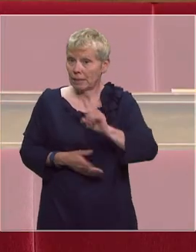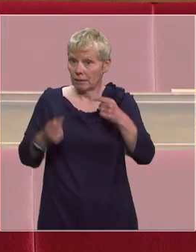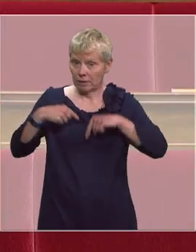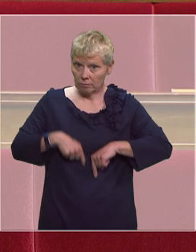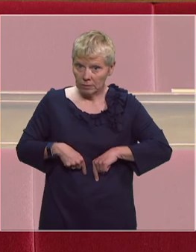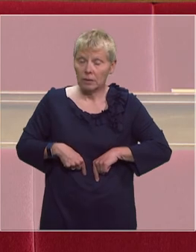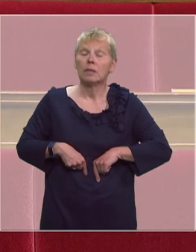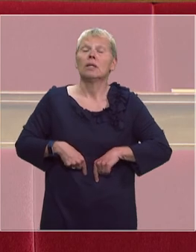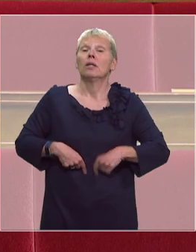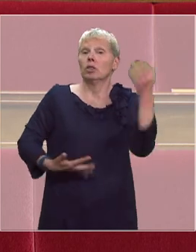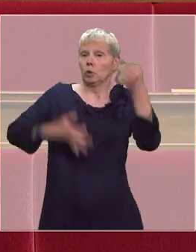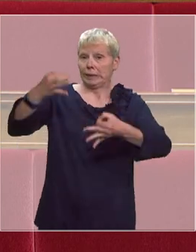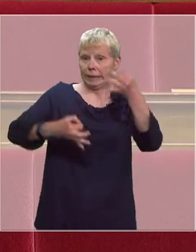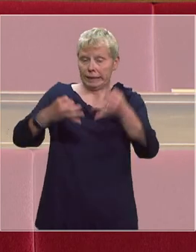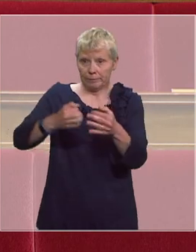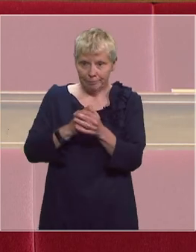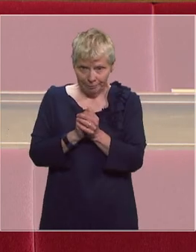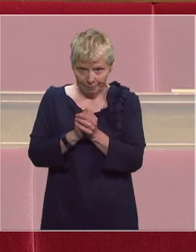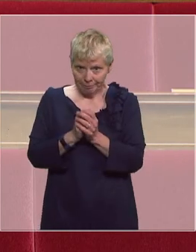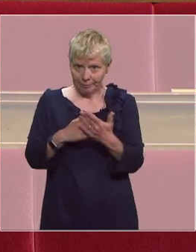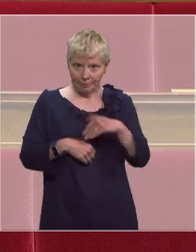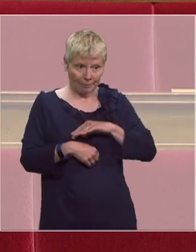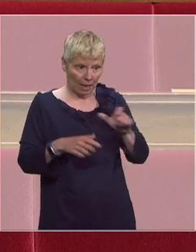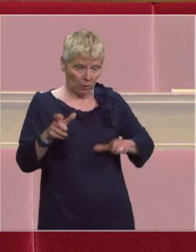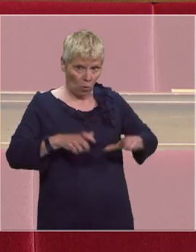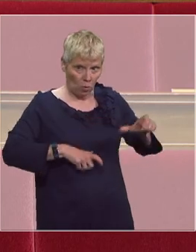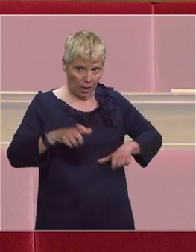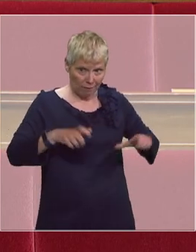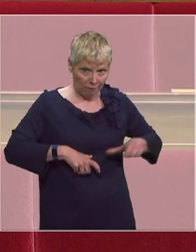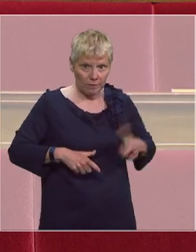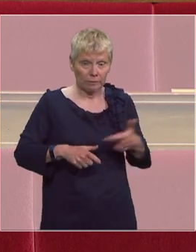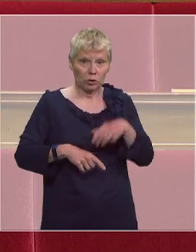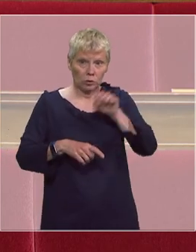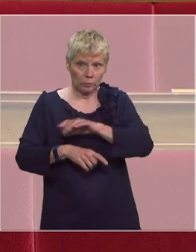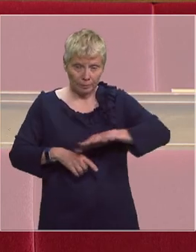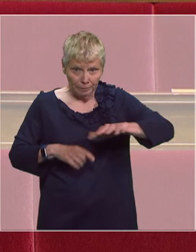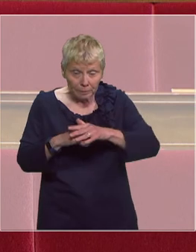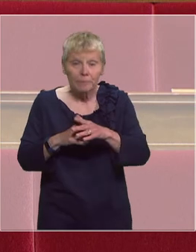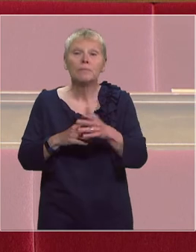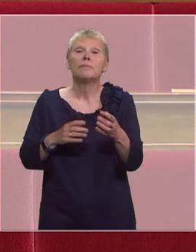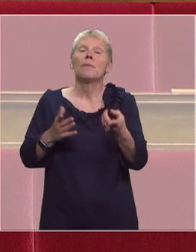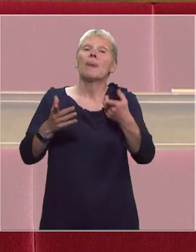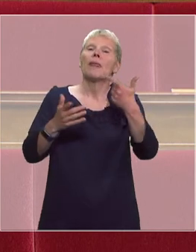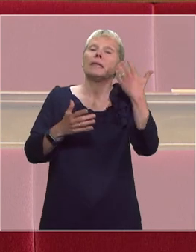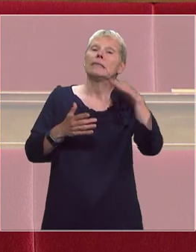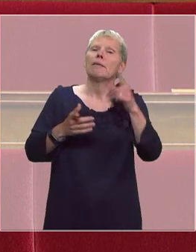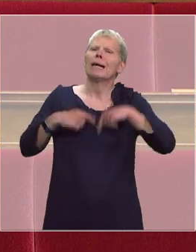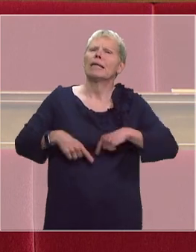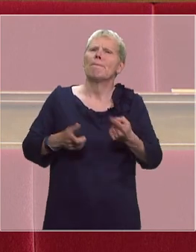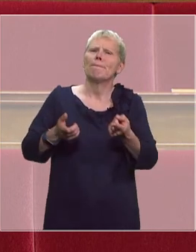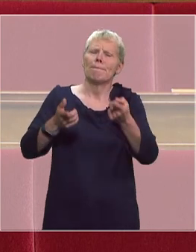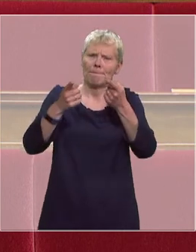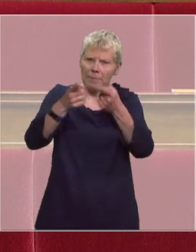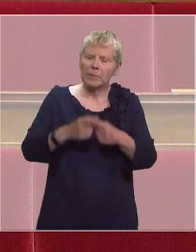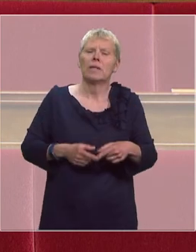garde des Sceaux au nom de ma collègue des Pyrénées-Atlantiques Josy Puéto Madame la ministre nous le savons cette période de confinement